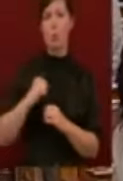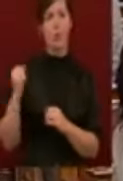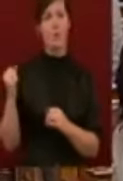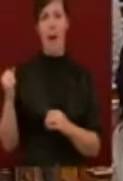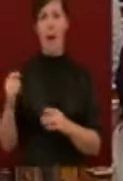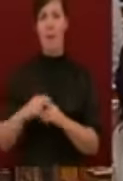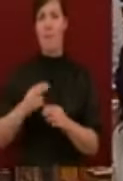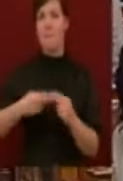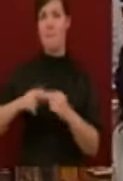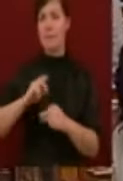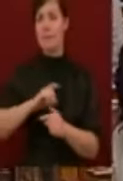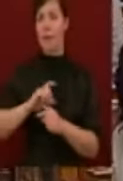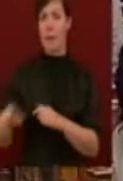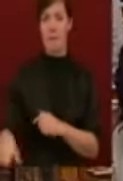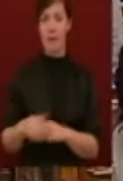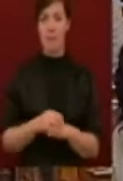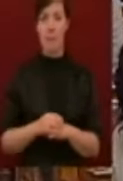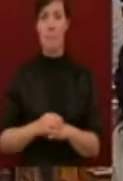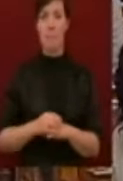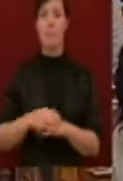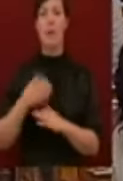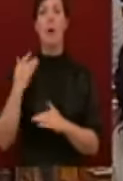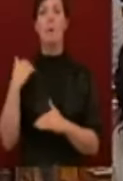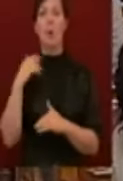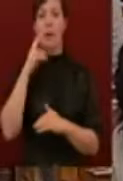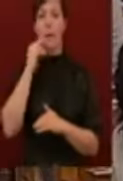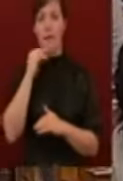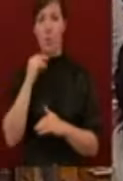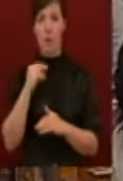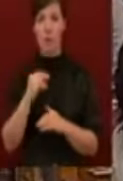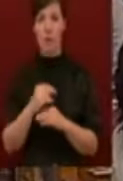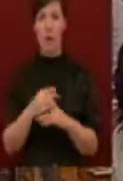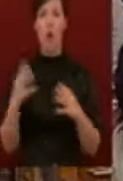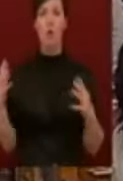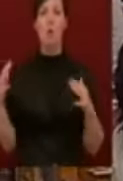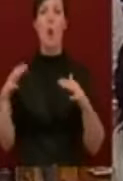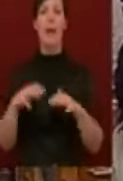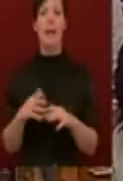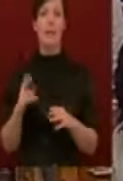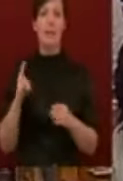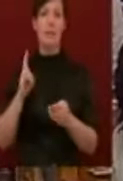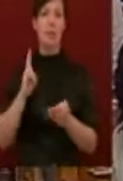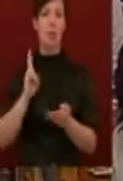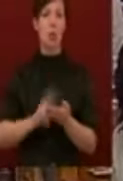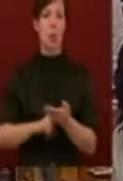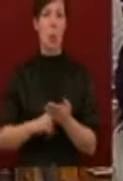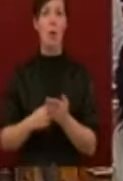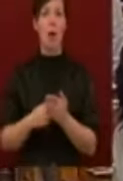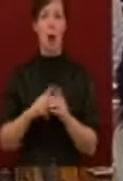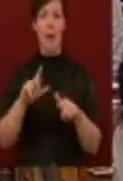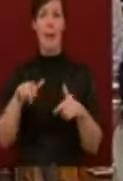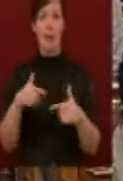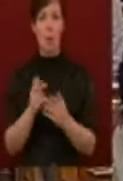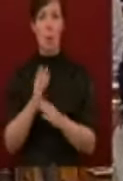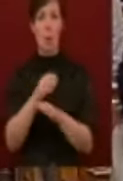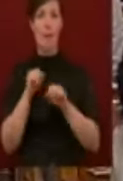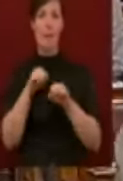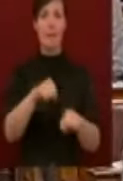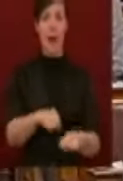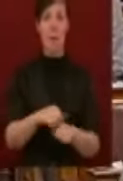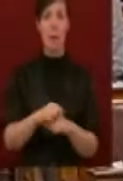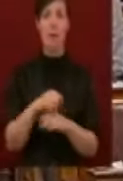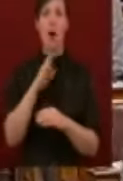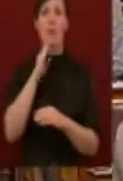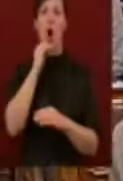őszén a rendőrség a gyülekezési joggal törvényesen élő fideszes tüntetőkre támadt az asztóriánál, amikor a hazafelé